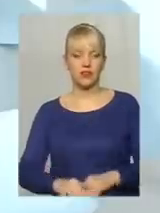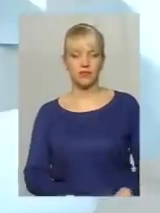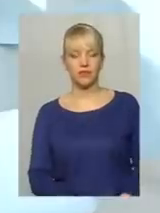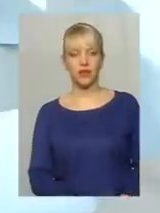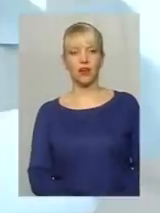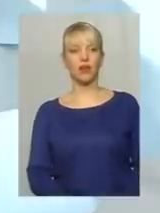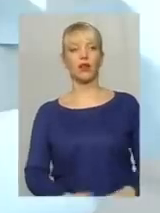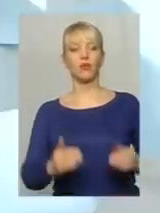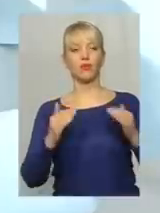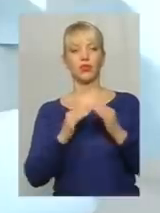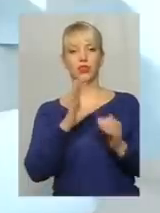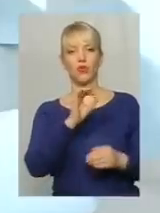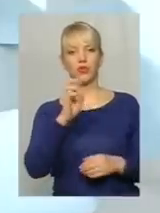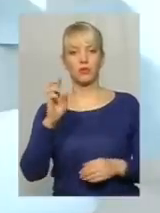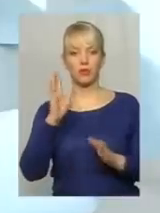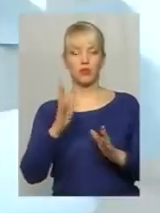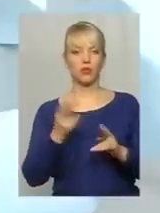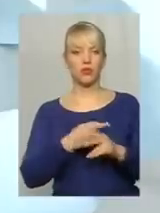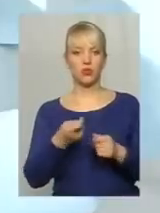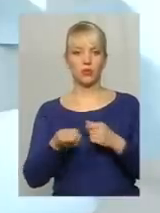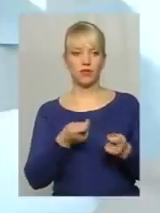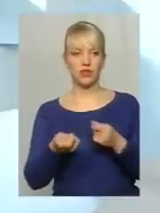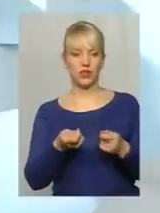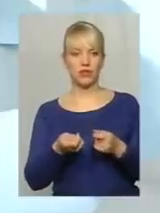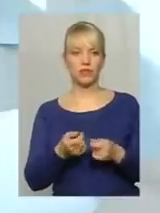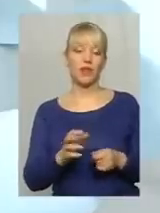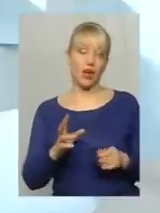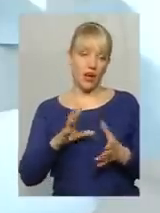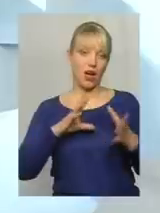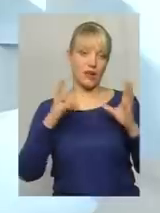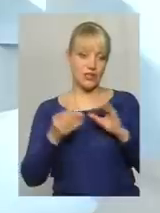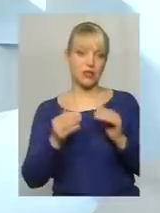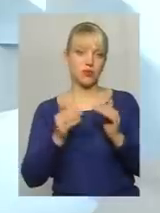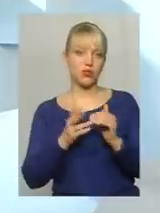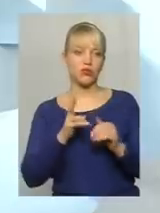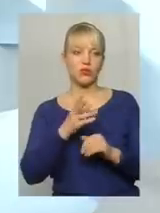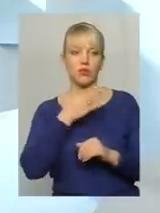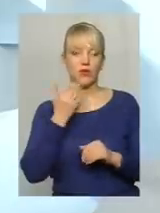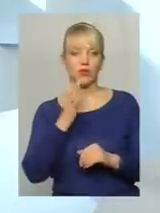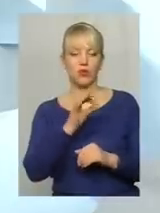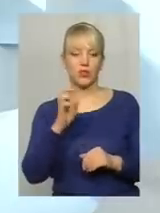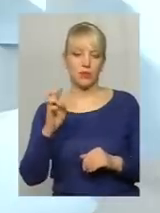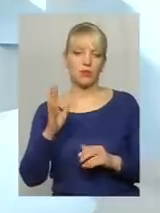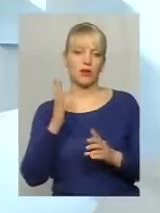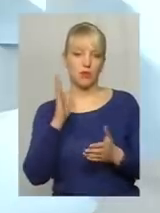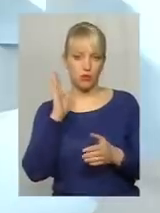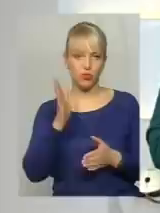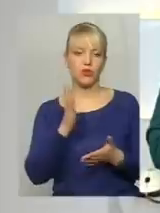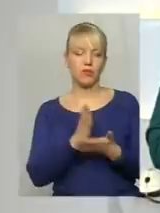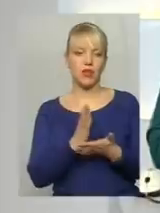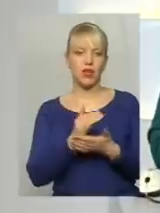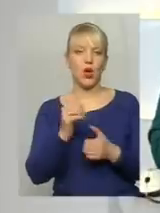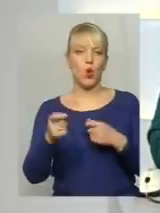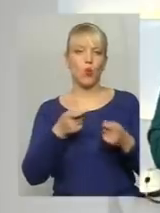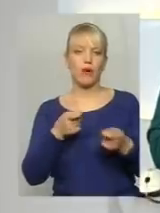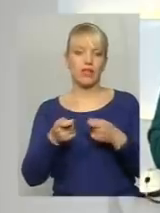Будинки ОСБ будуть без управителів, а, в принципі, всі будинки, які не мають ОСБ, будуть мати управителів. І